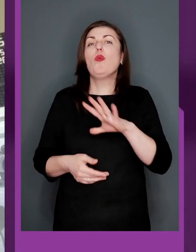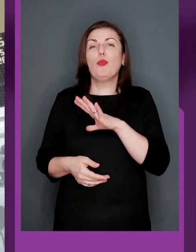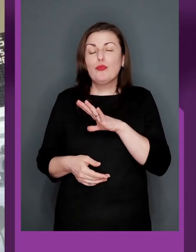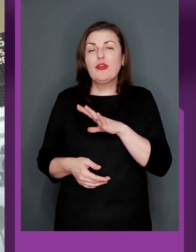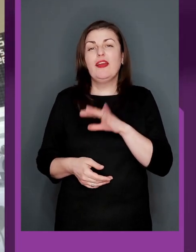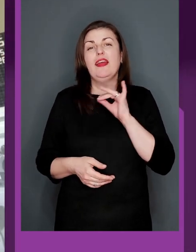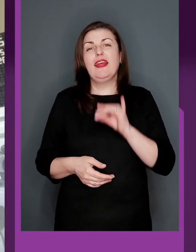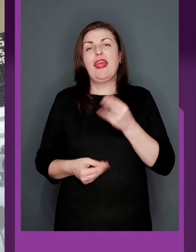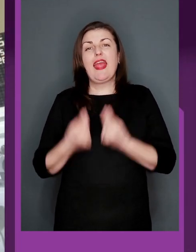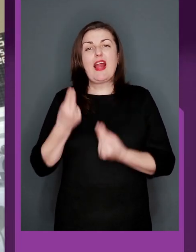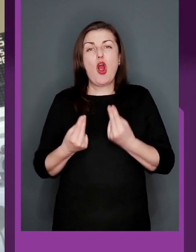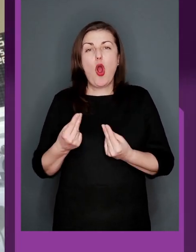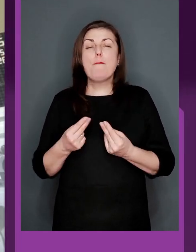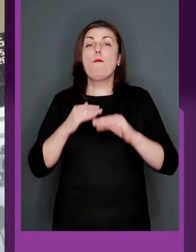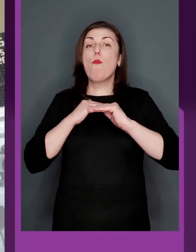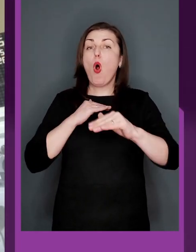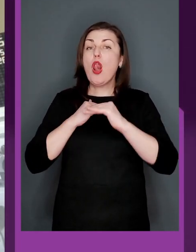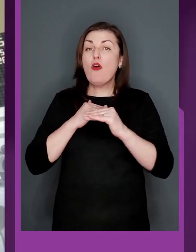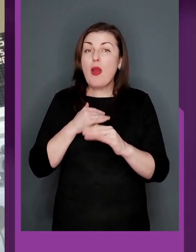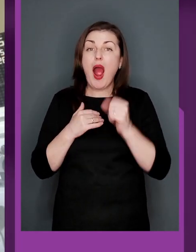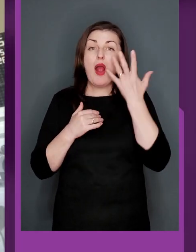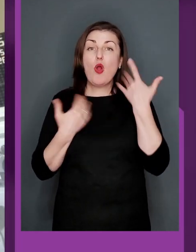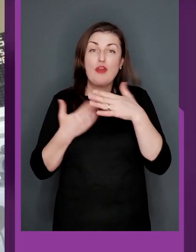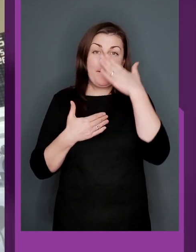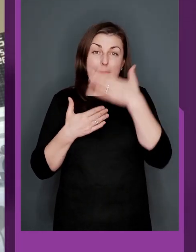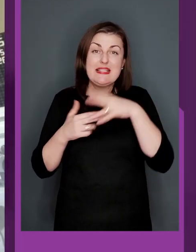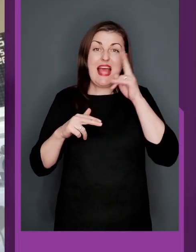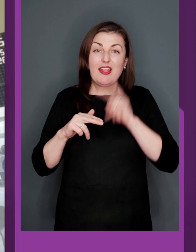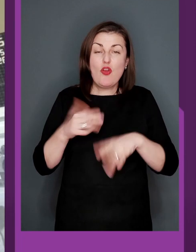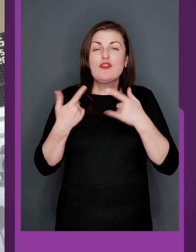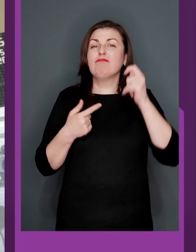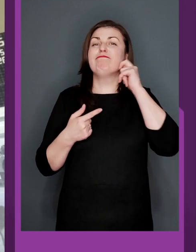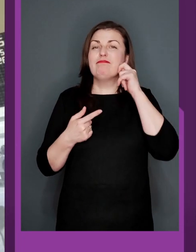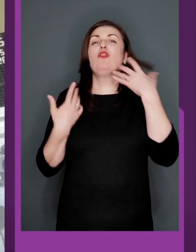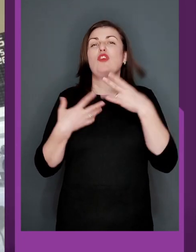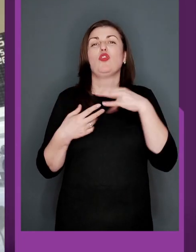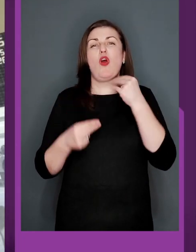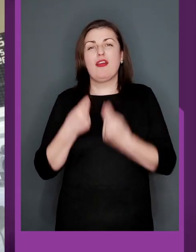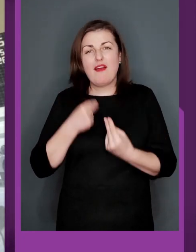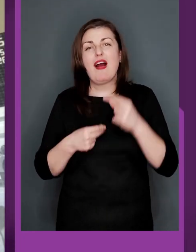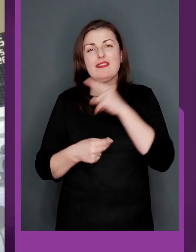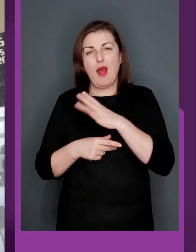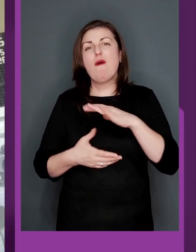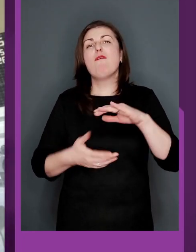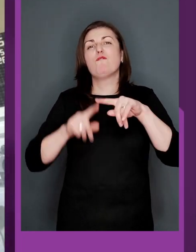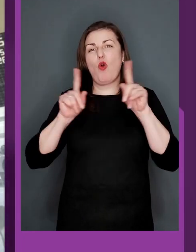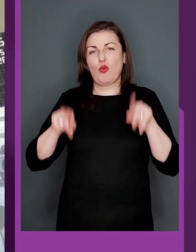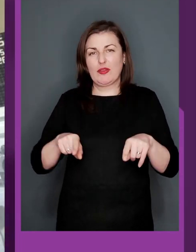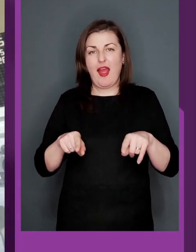іграком польовим, але коли вже закінчував, вже за рахунок віку, то вже догравав у воротах.